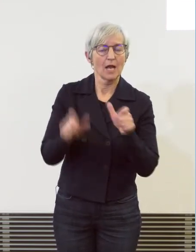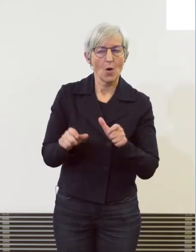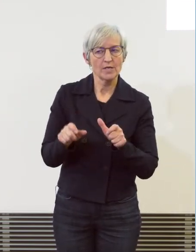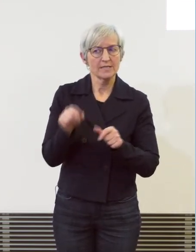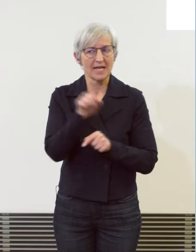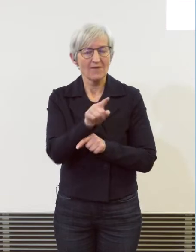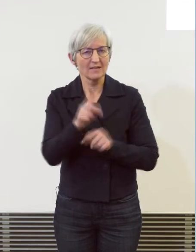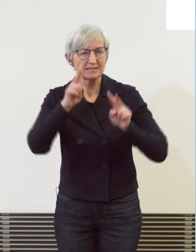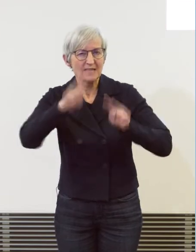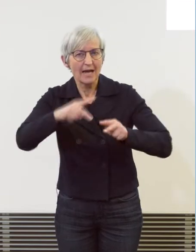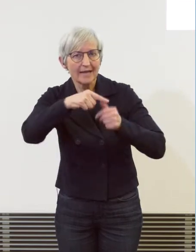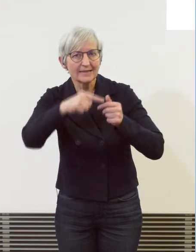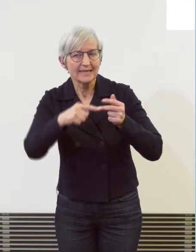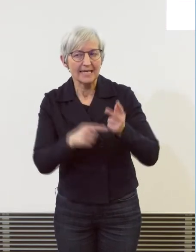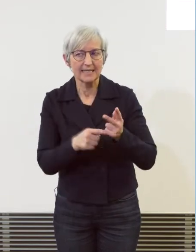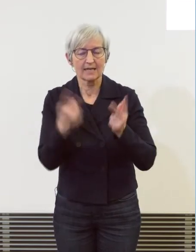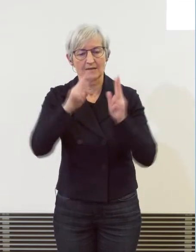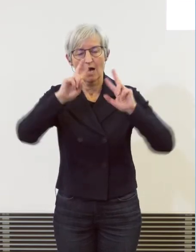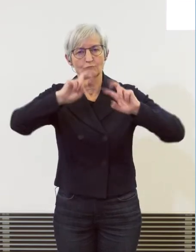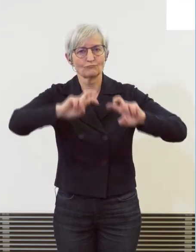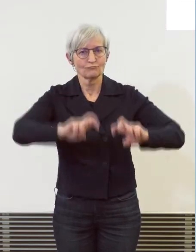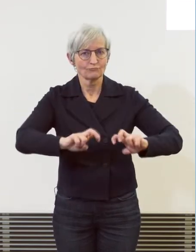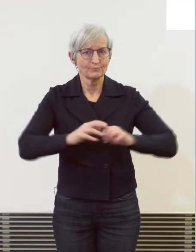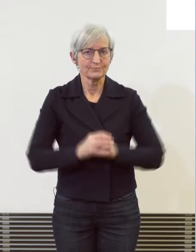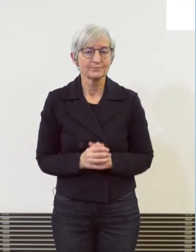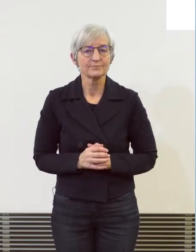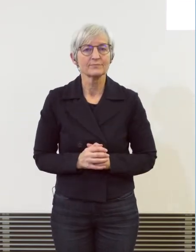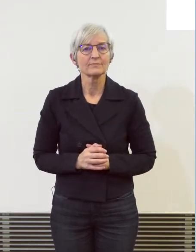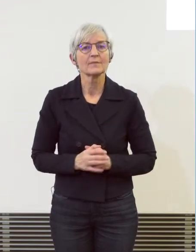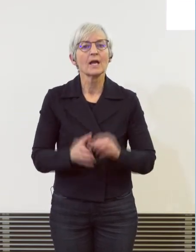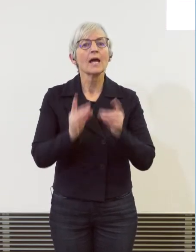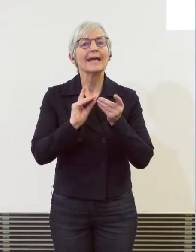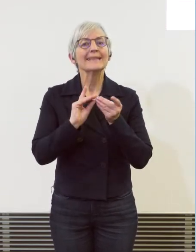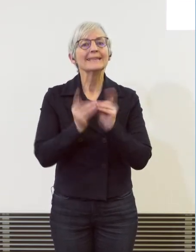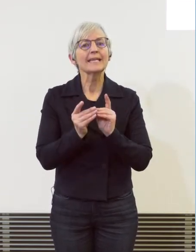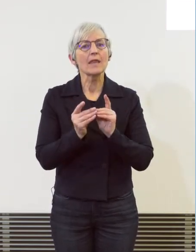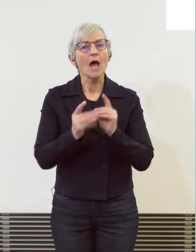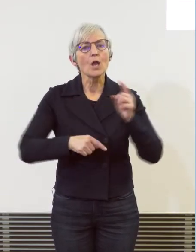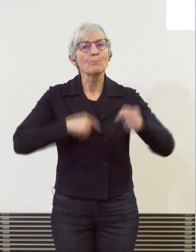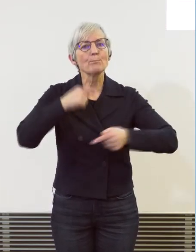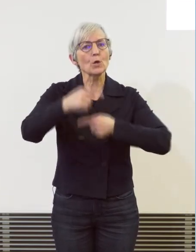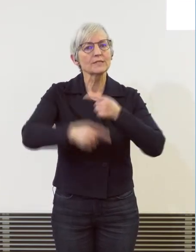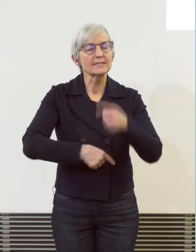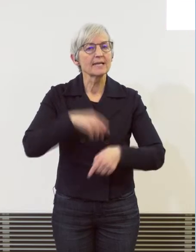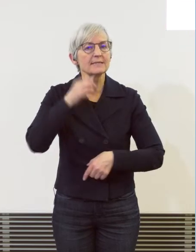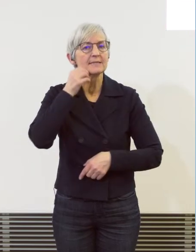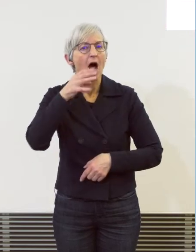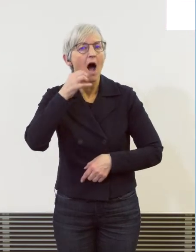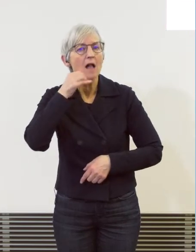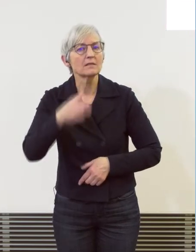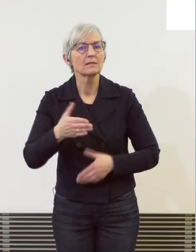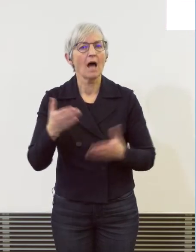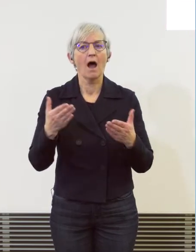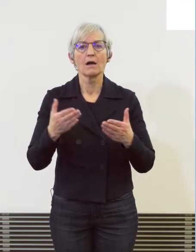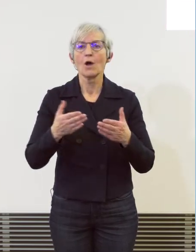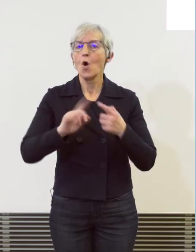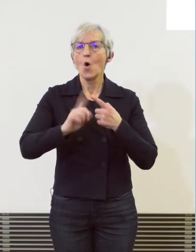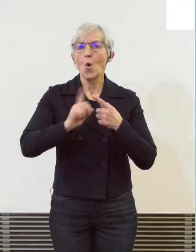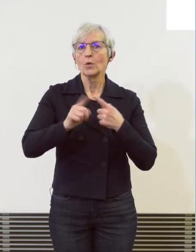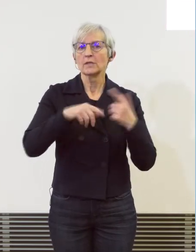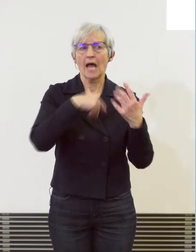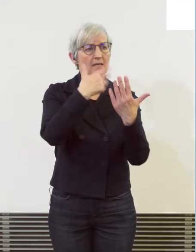Durch die zunehmende Bedeutung von digitalen Prozessen im Alltag und die vielen Online-Angebote in allen